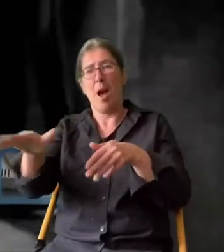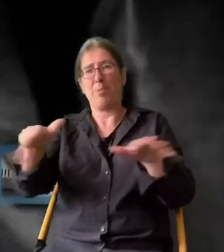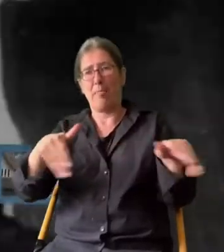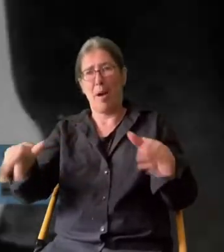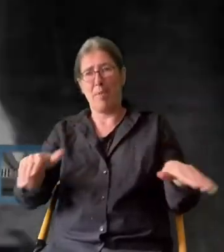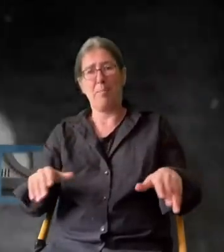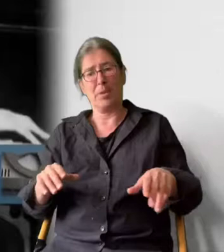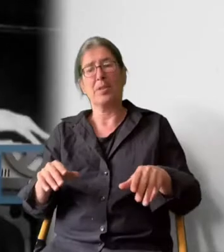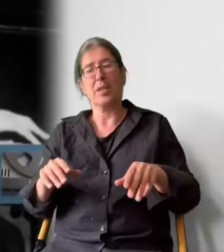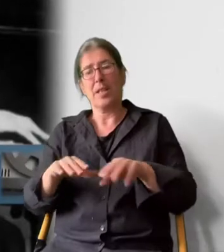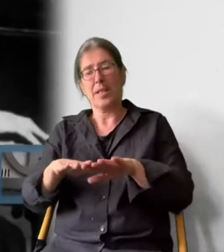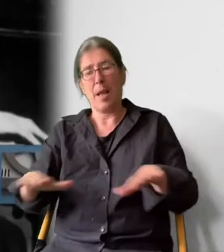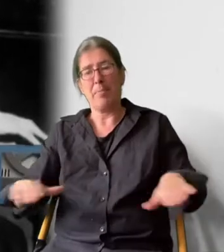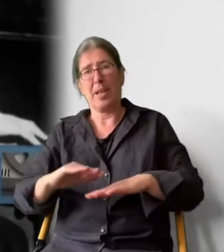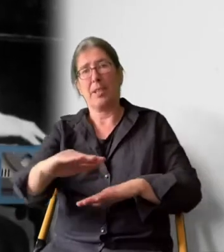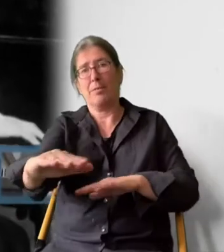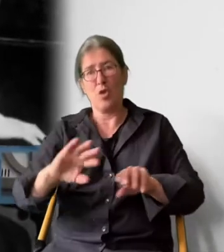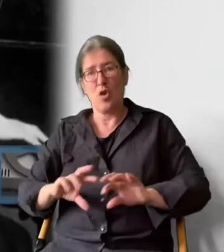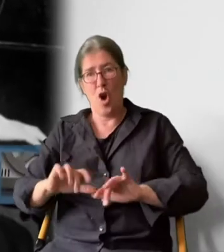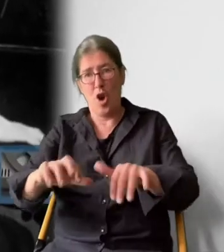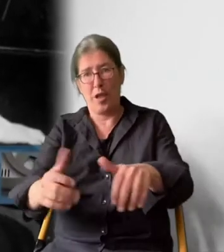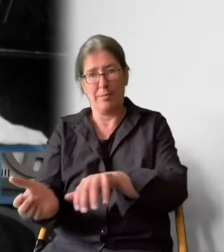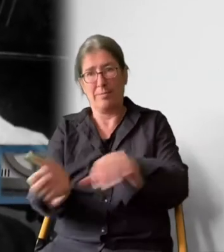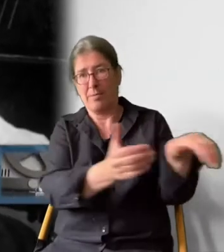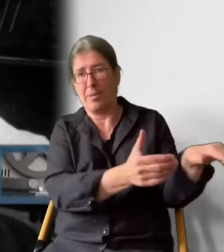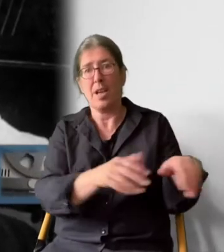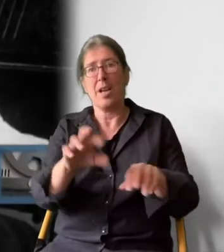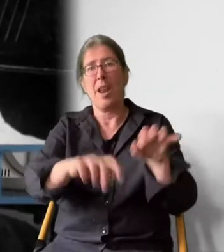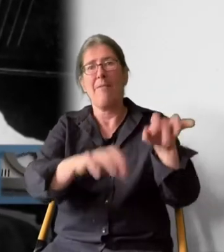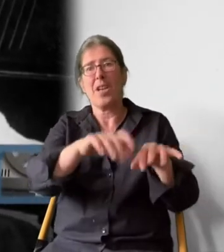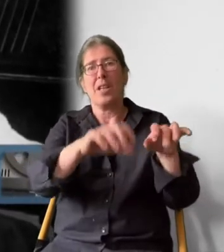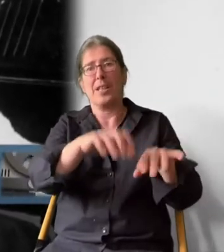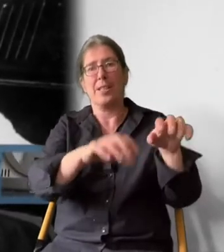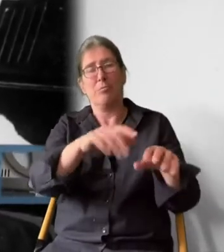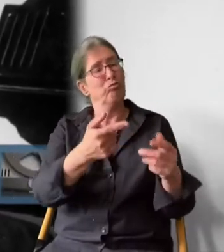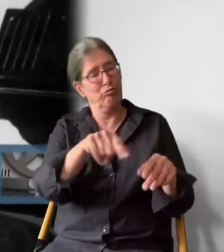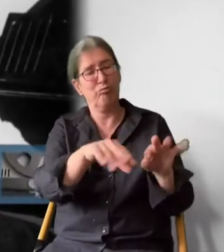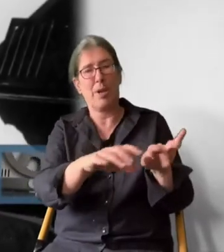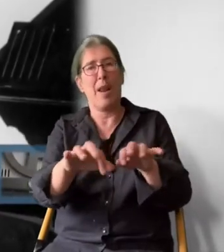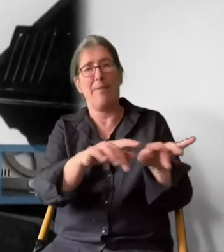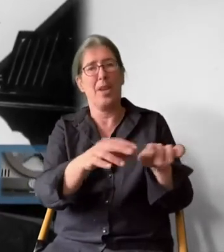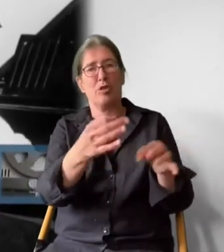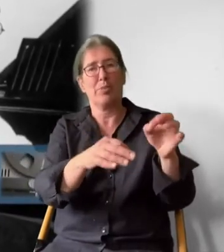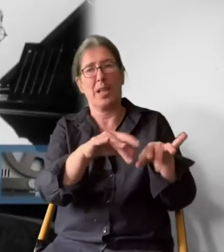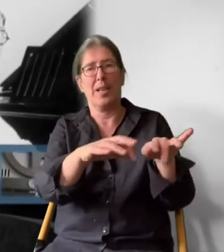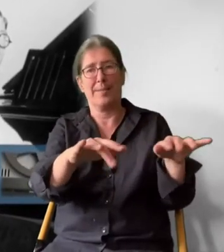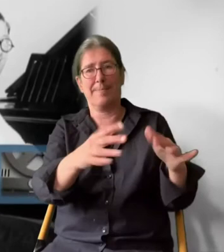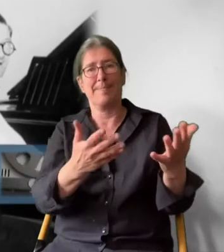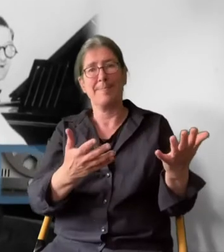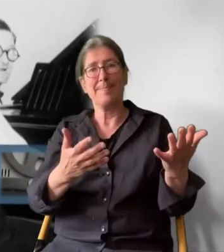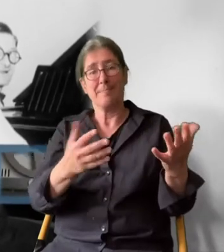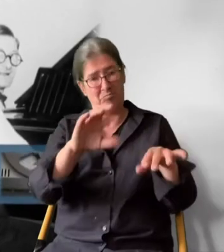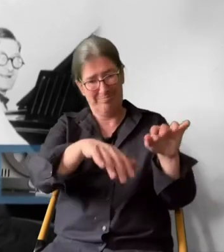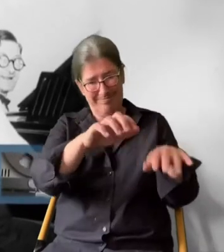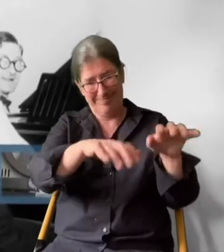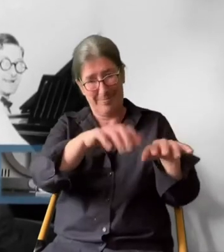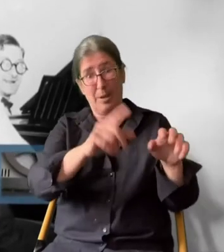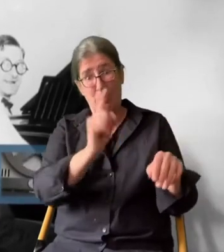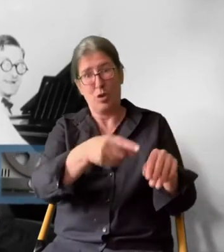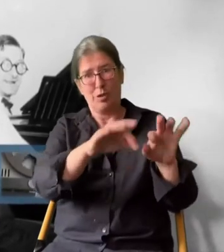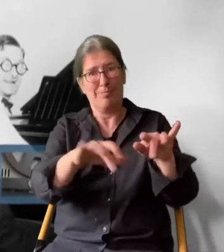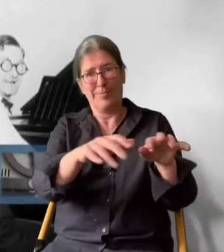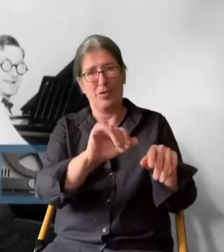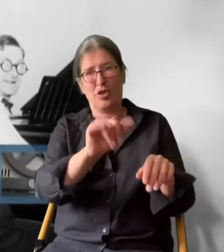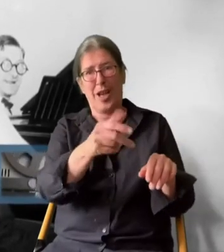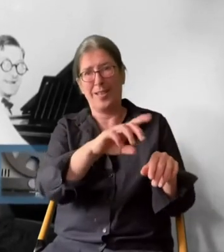wurden weggeräumt, die Teppiche zusammengerollt und am Klavier saß ein Klavierspieler, der